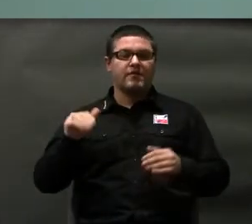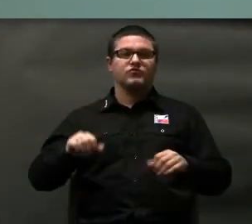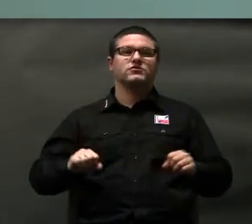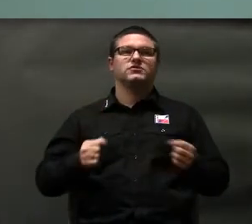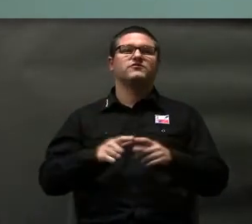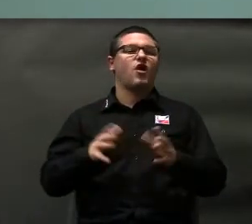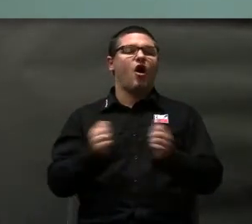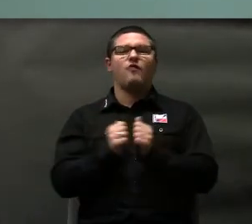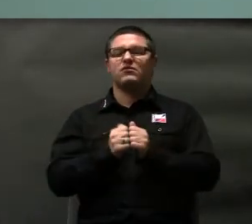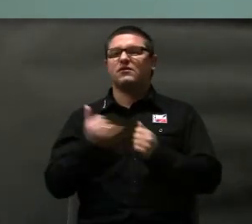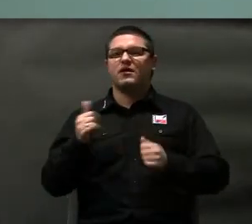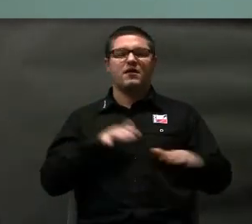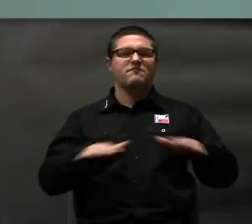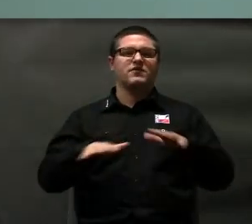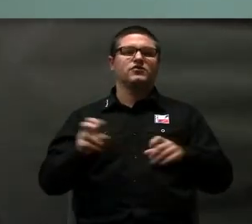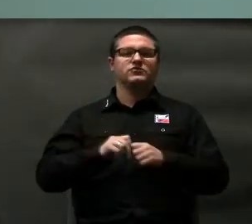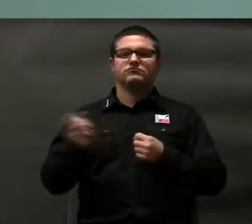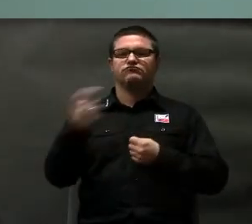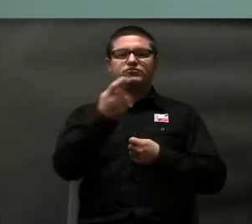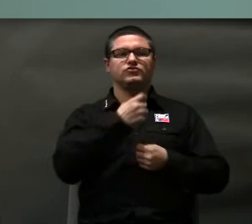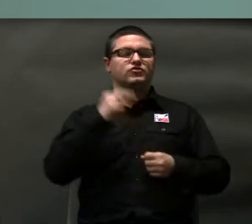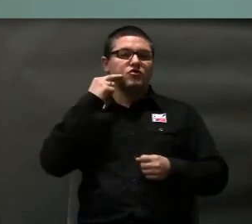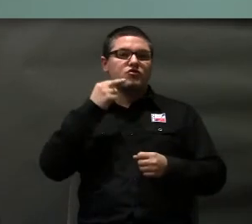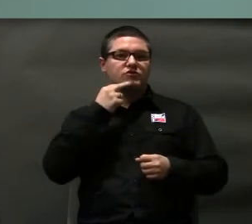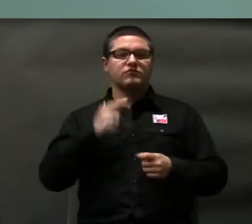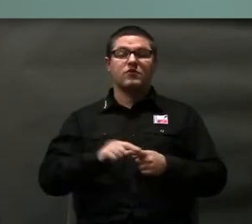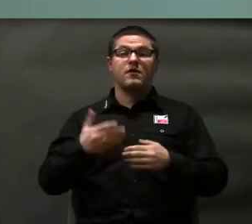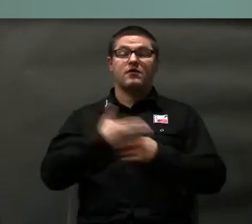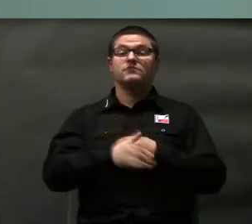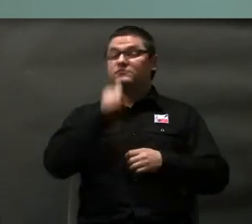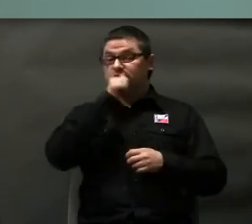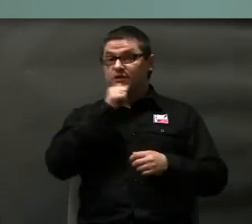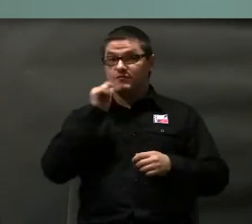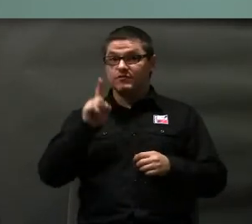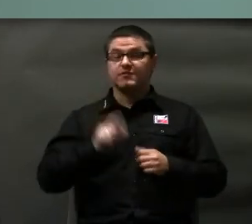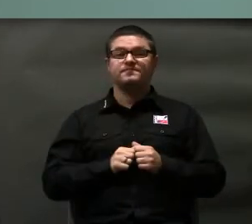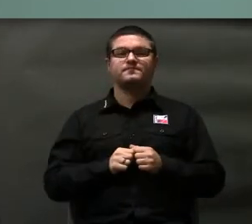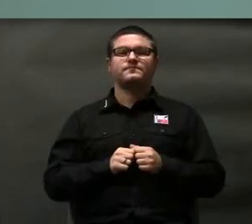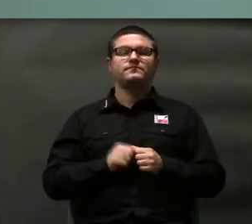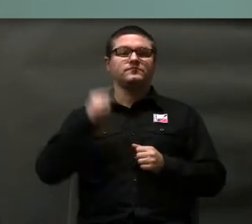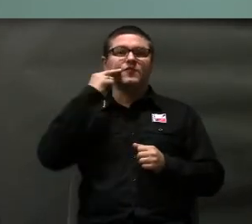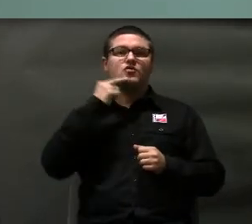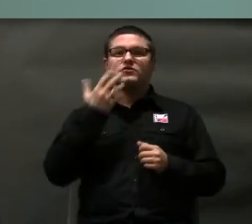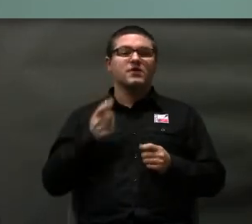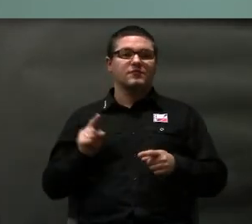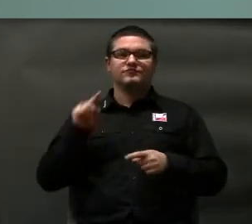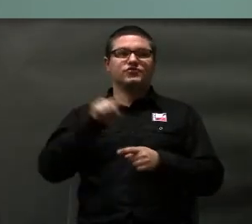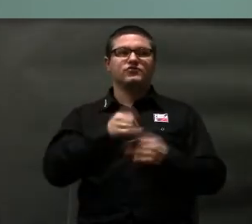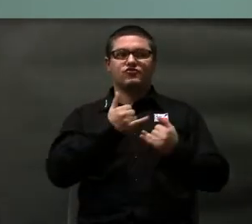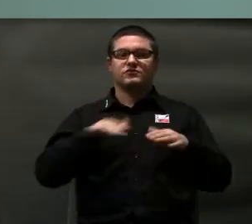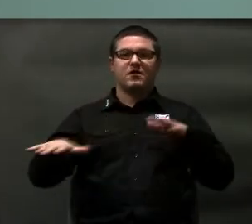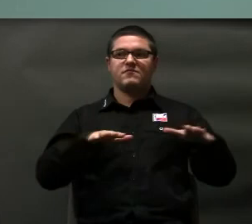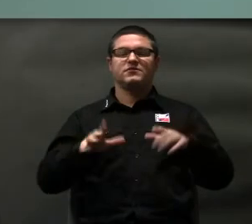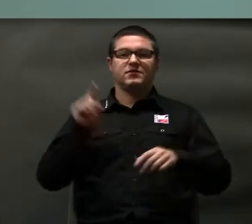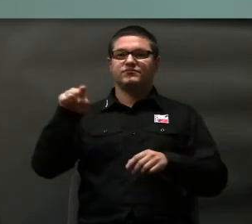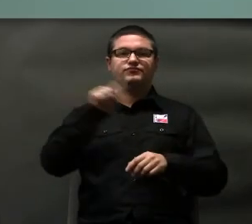działać właściwie w dowolnym miejscu, do którego przychodzą głusi. Bo na koniec tajemnica, głusi nie przychodzą w różne miejsca.